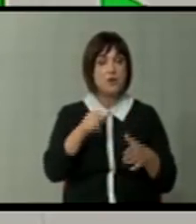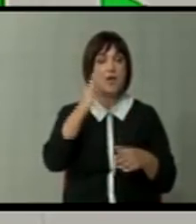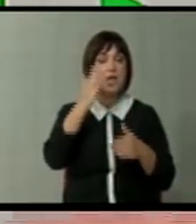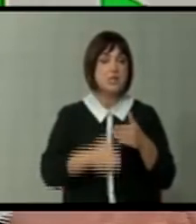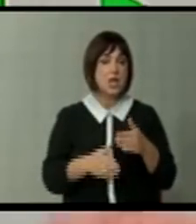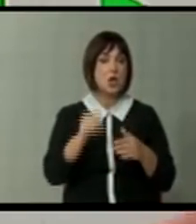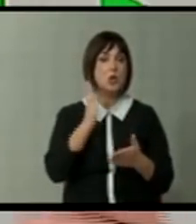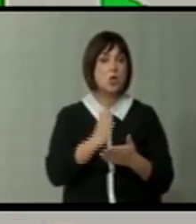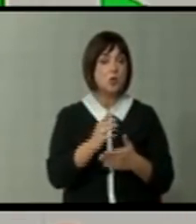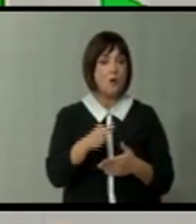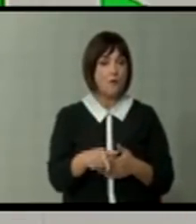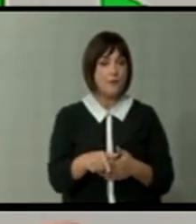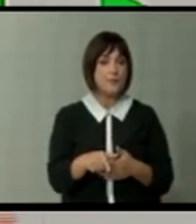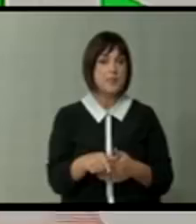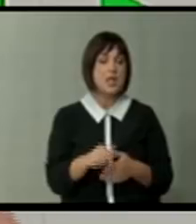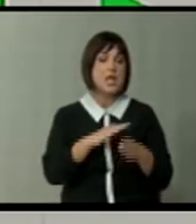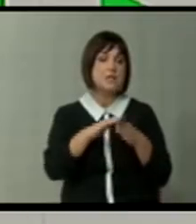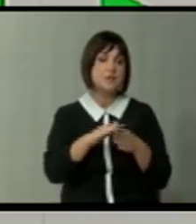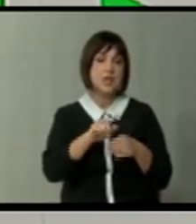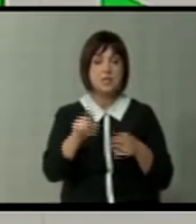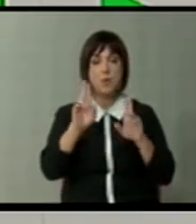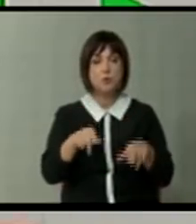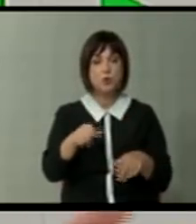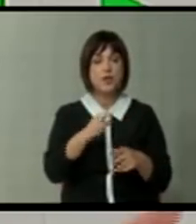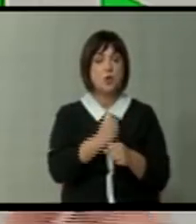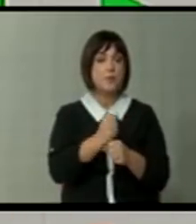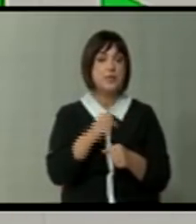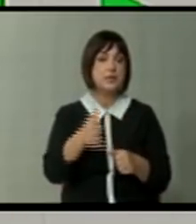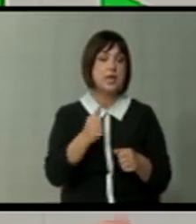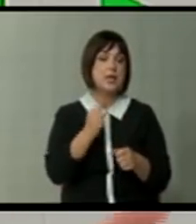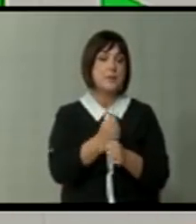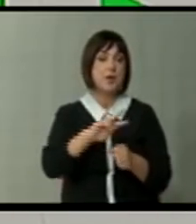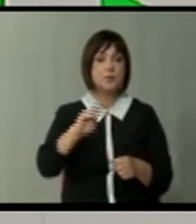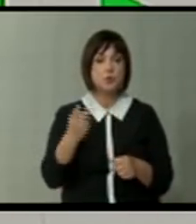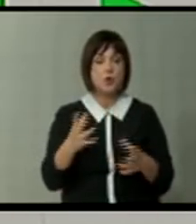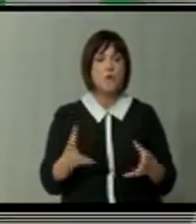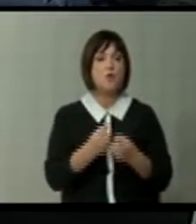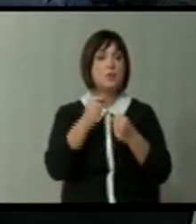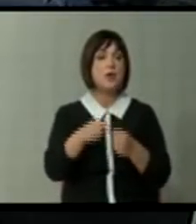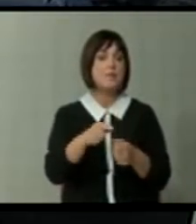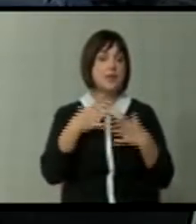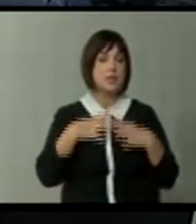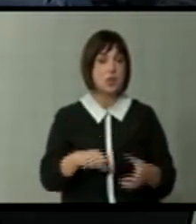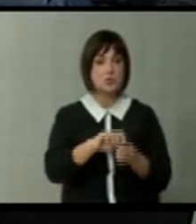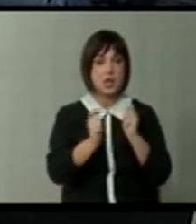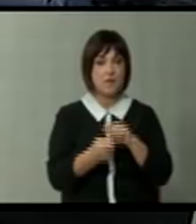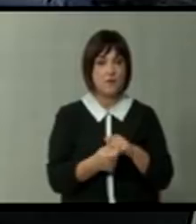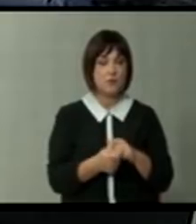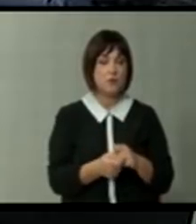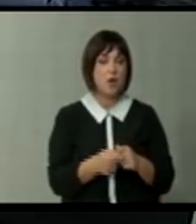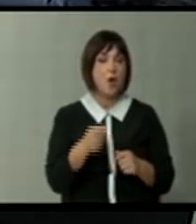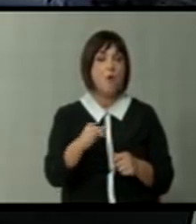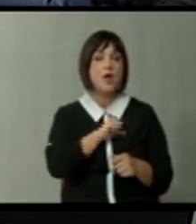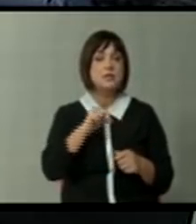крај да се сведи, на крај да се сведи и извинете, не можефме тоа да го правиме, са ќе правиме друго. Формулеја тело за реформу. Това беше изговорот. Това е